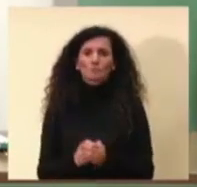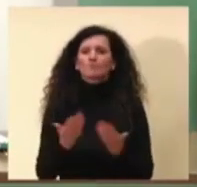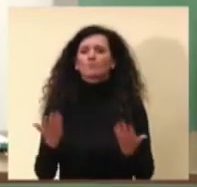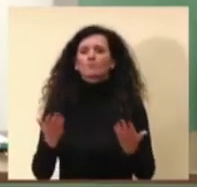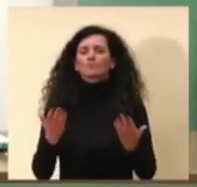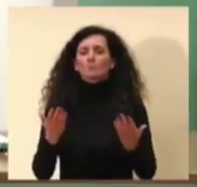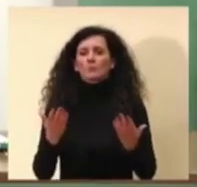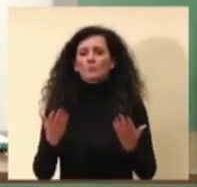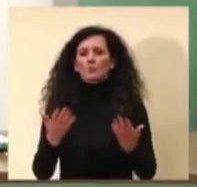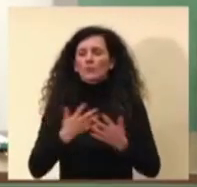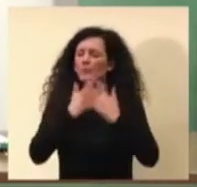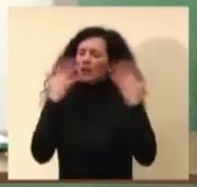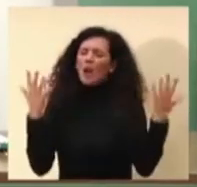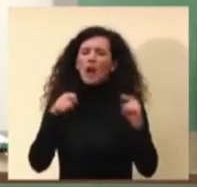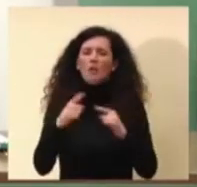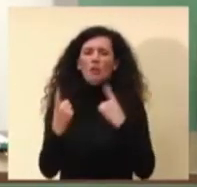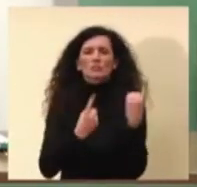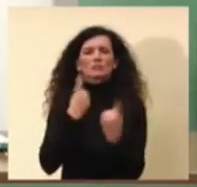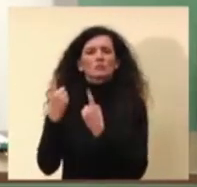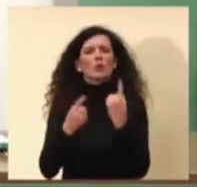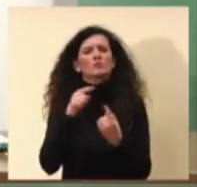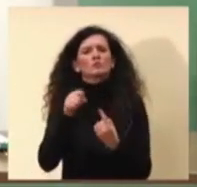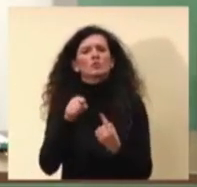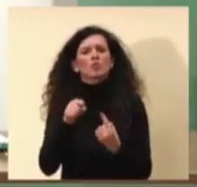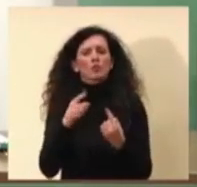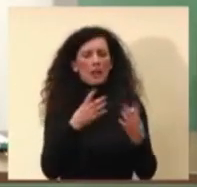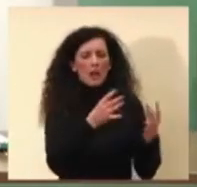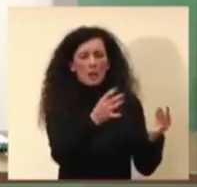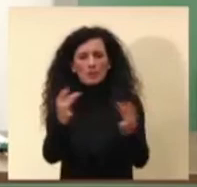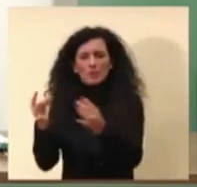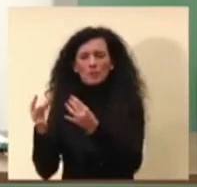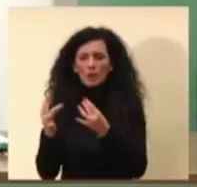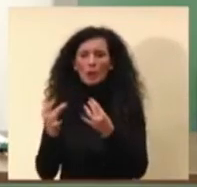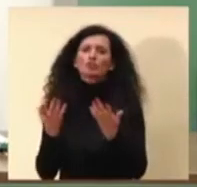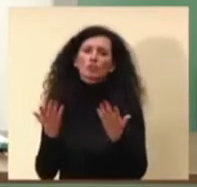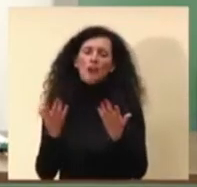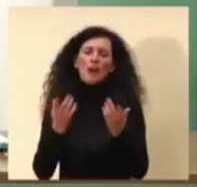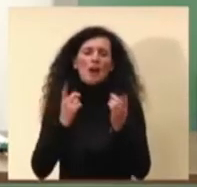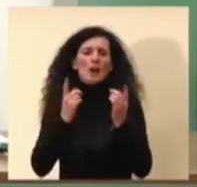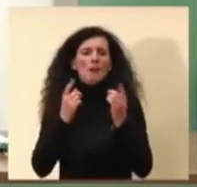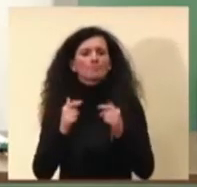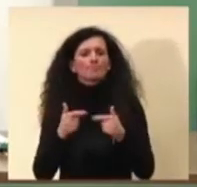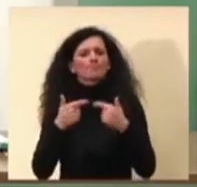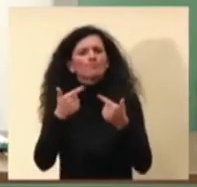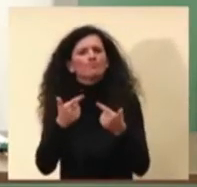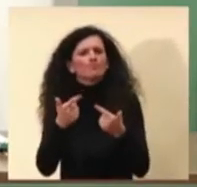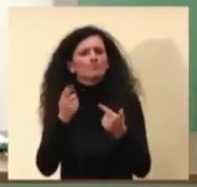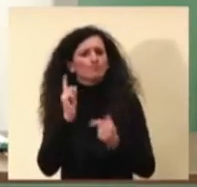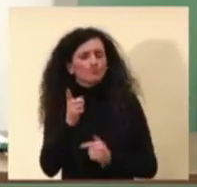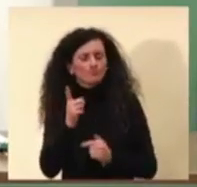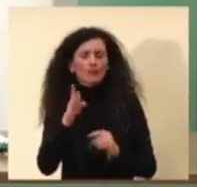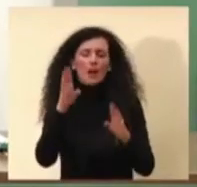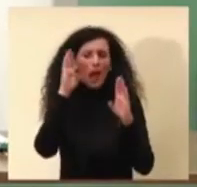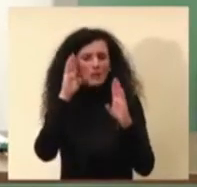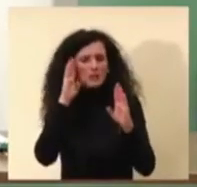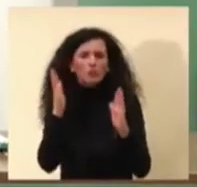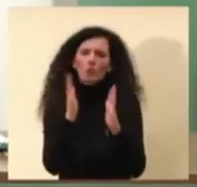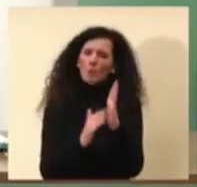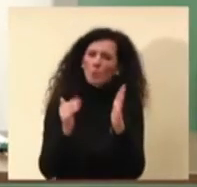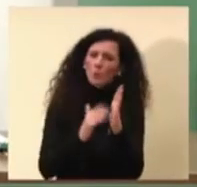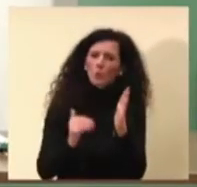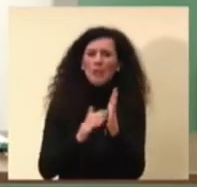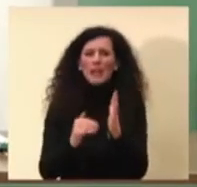ci porta in qualche modo a una raccomandazione di grande prudenza, di rafforzamento e